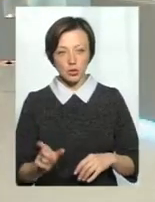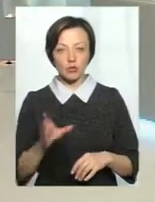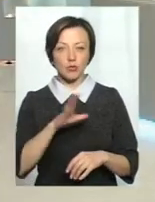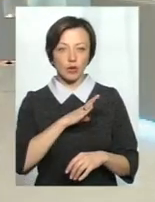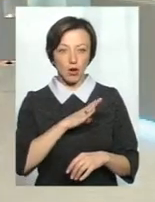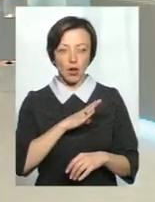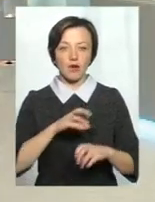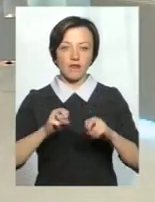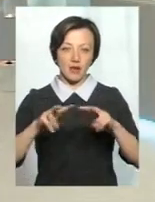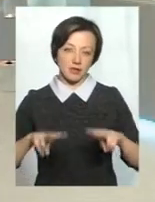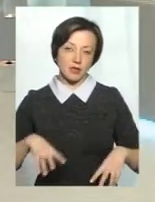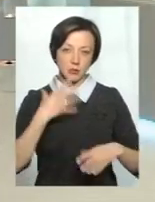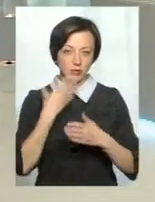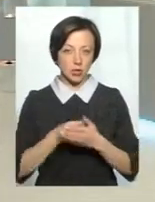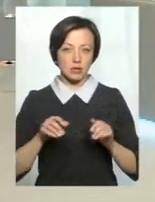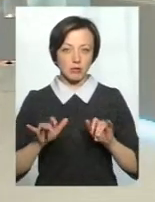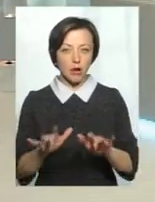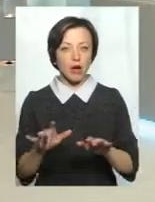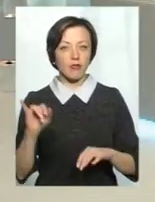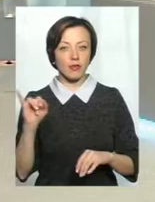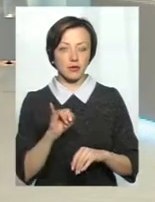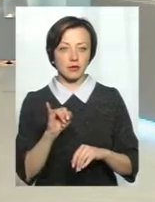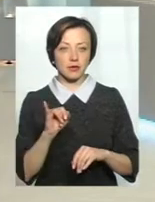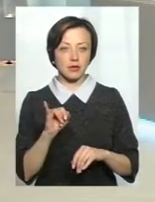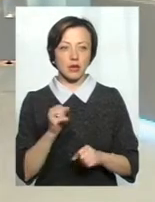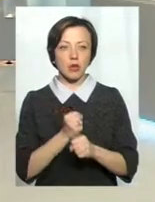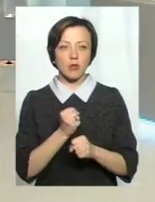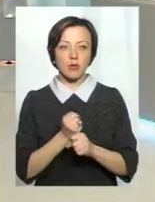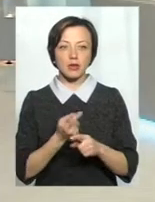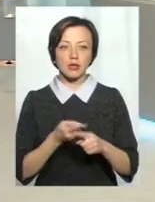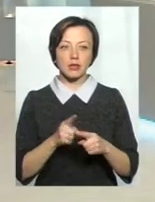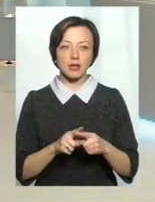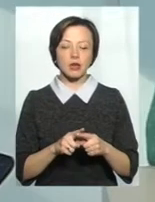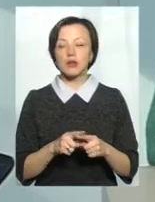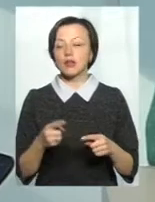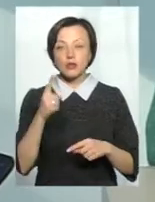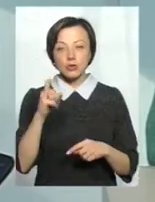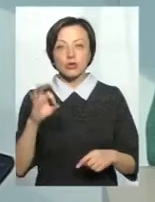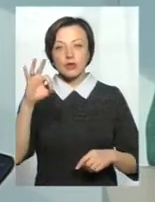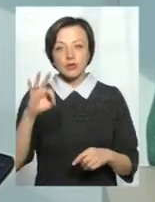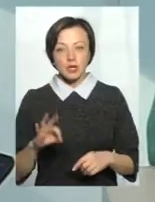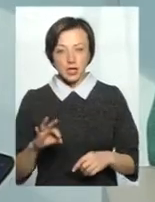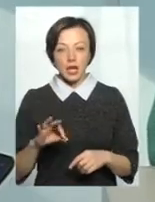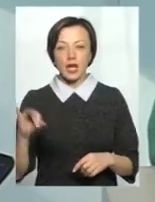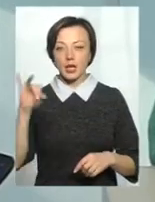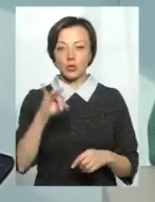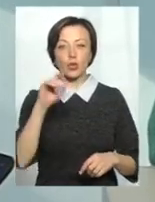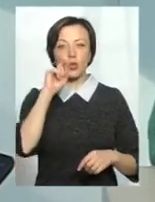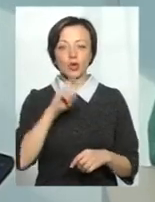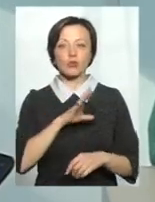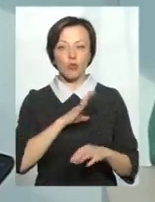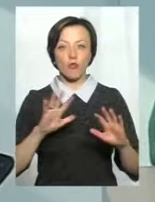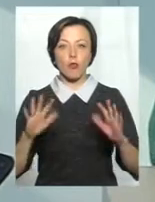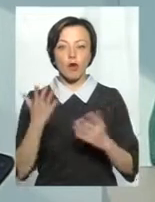була фахівцем своєї справи і робила це якісно. В історії нашої країни вже був такий